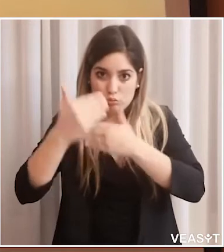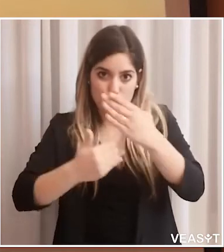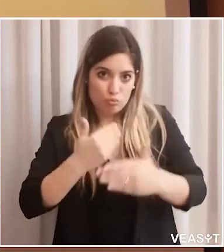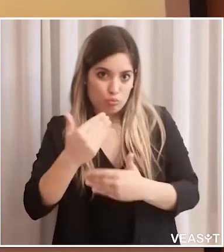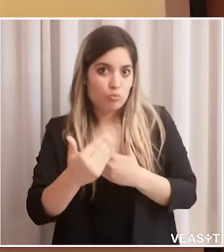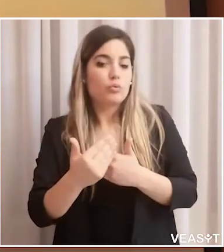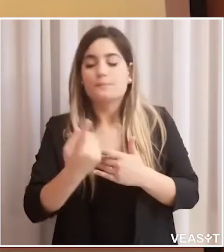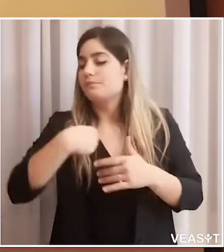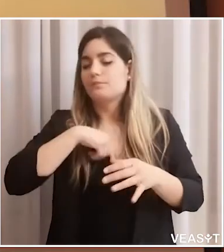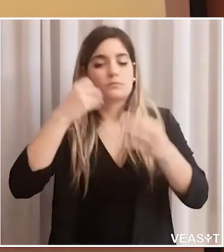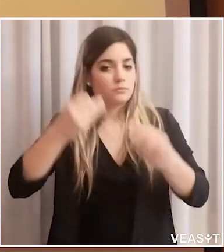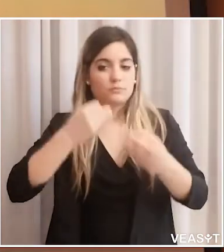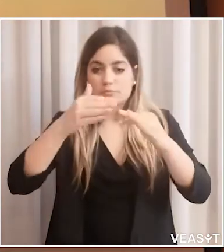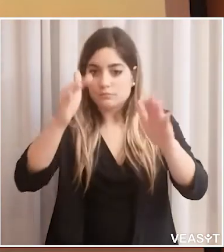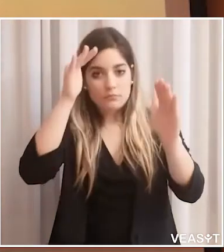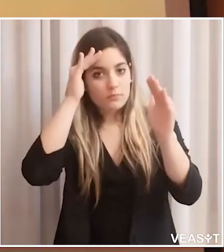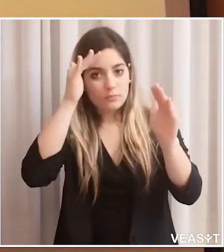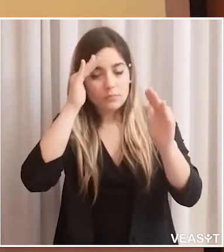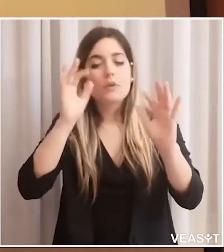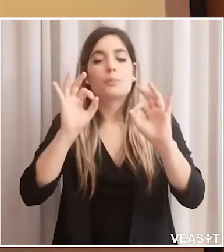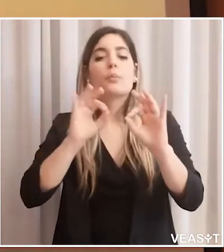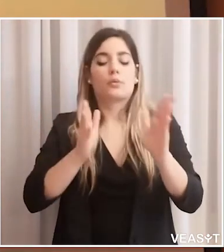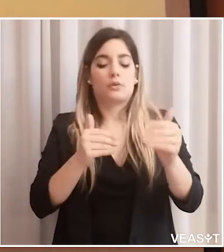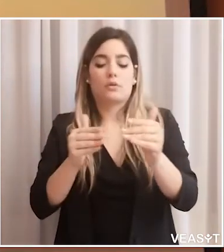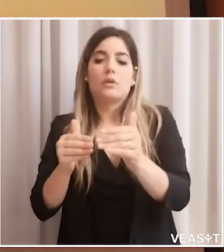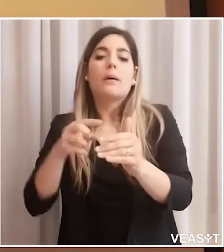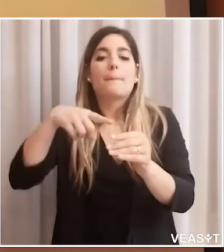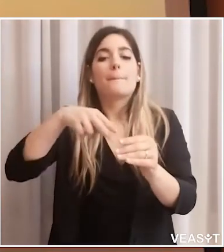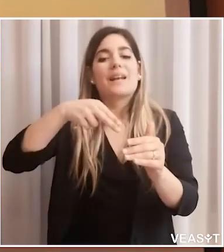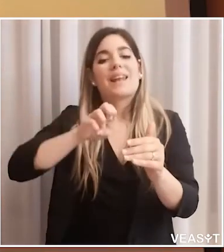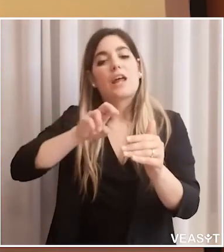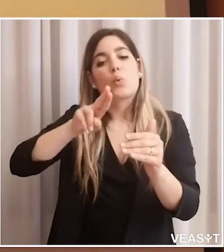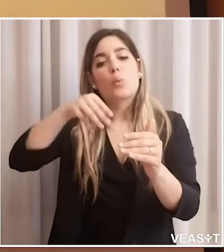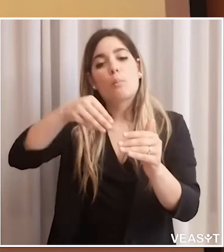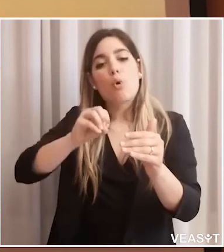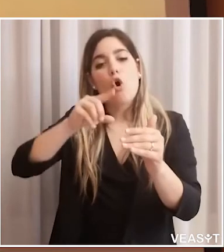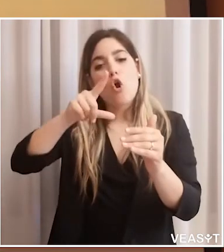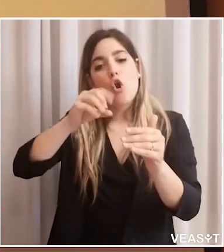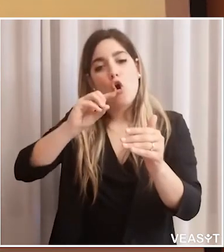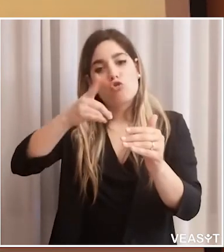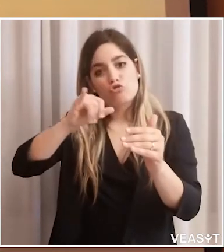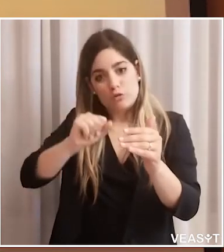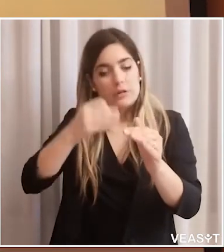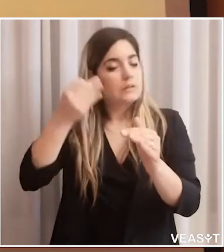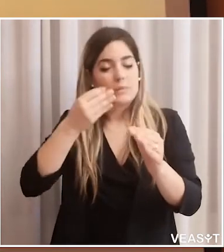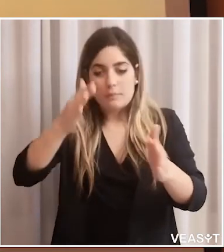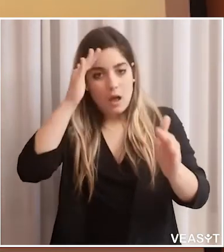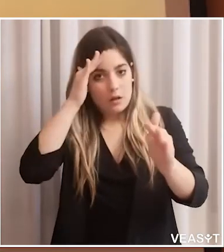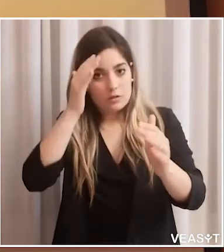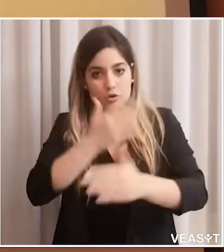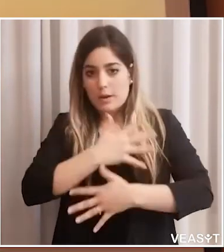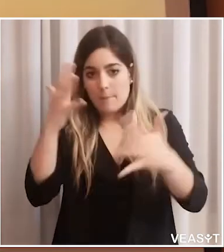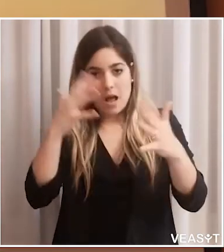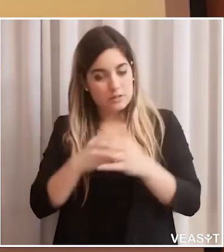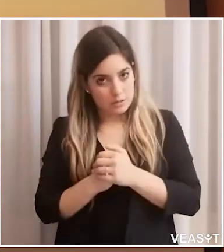nuova evidenza pandemica dovesse in qualsiasi caso svilupparsi. Quindi la plenologia